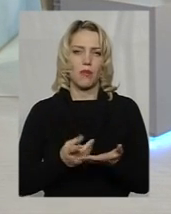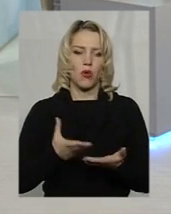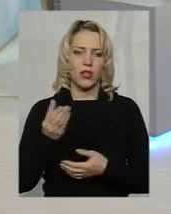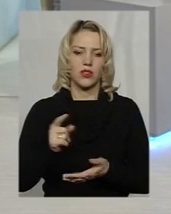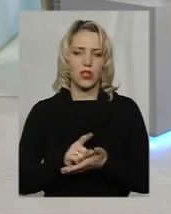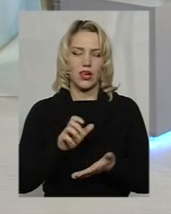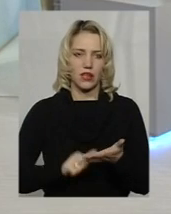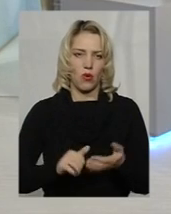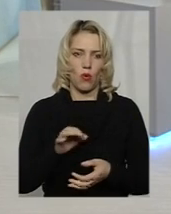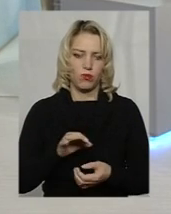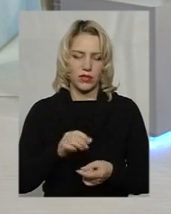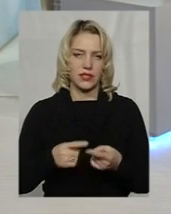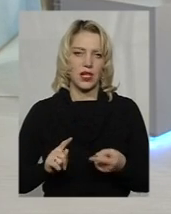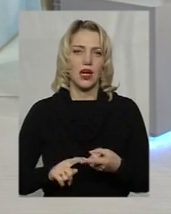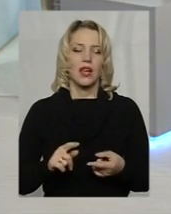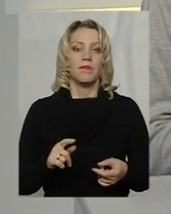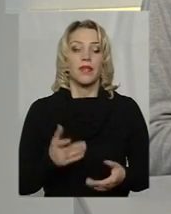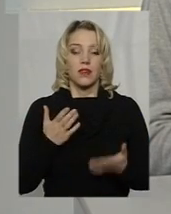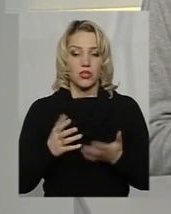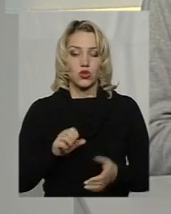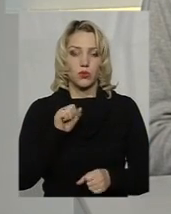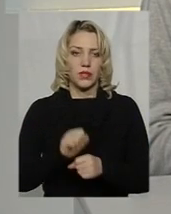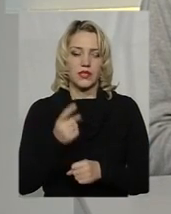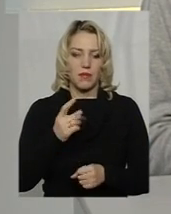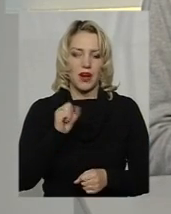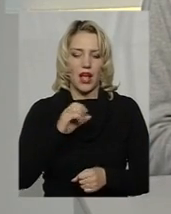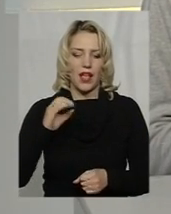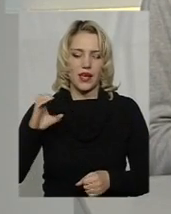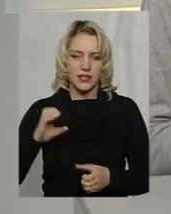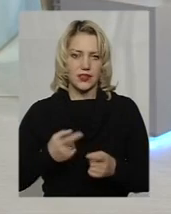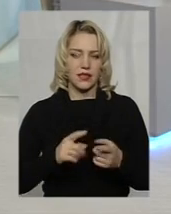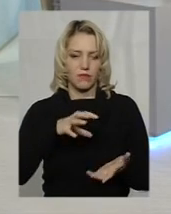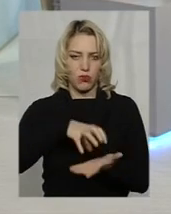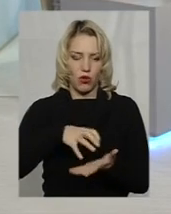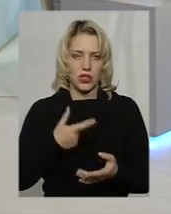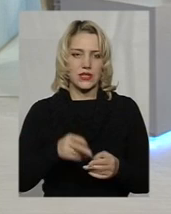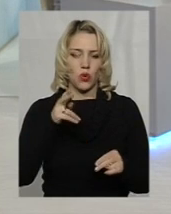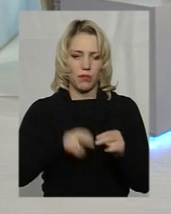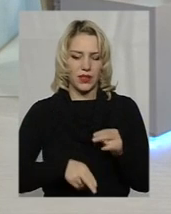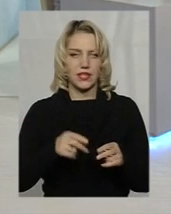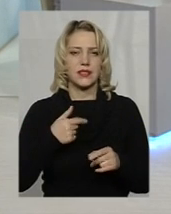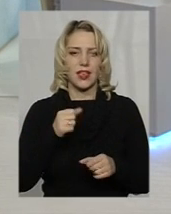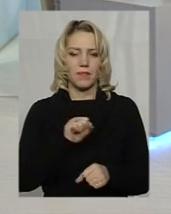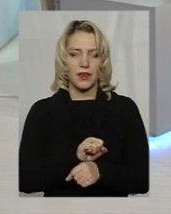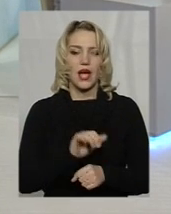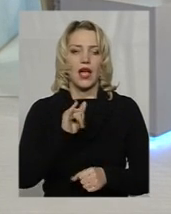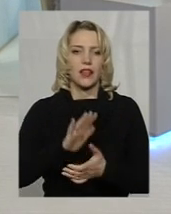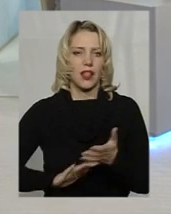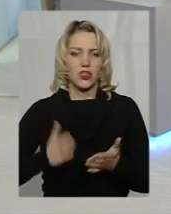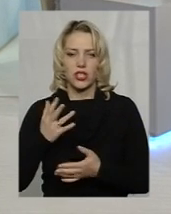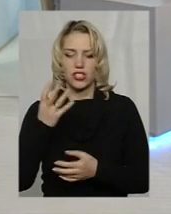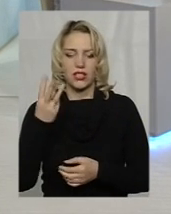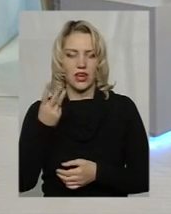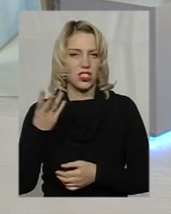ситуацію. От перший енергоблок зупиниться, а робота над добудовою третього і четвертого не продовжиться. Що тоді чекає на область? Це до вас, пані